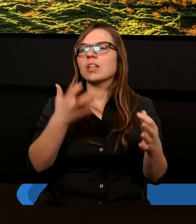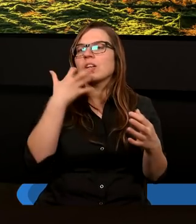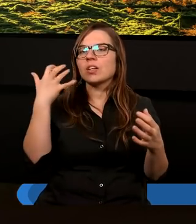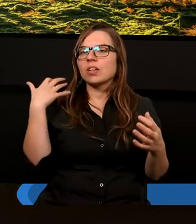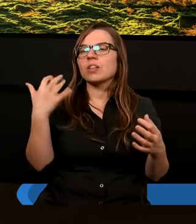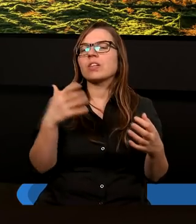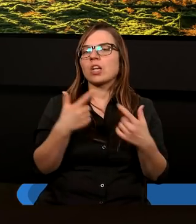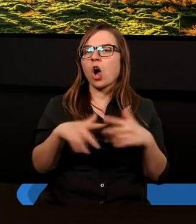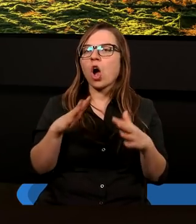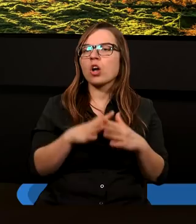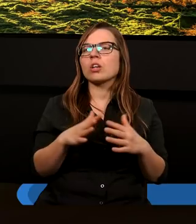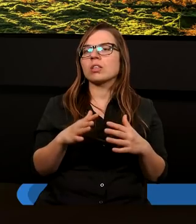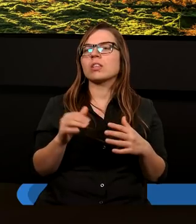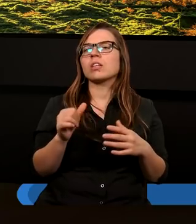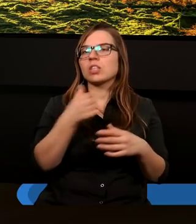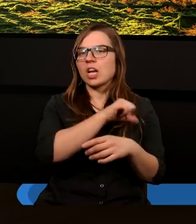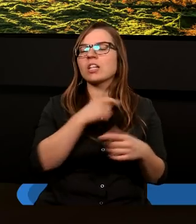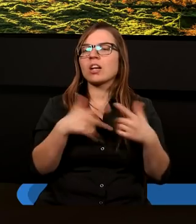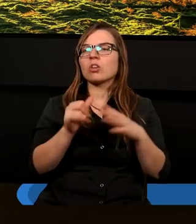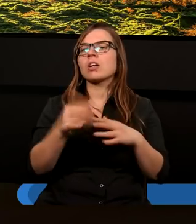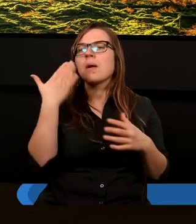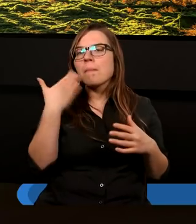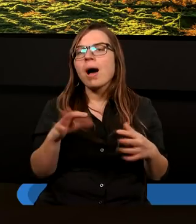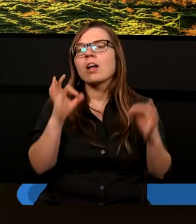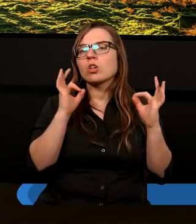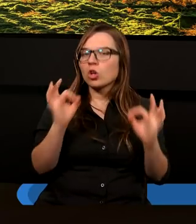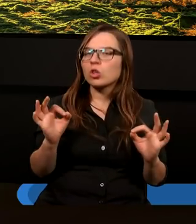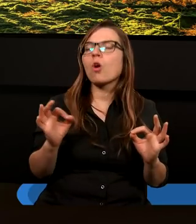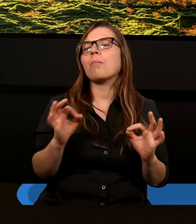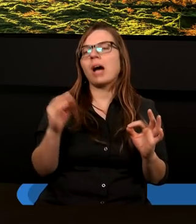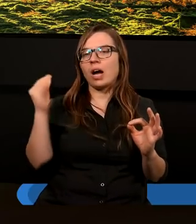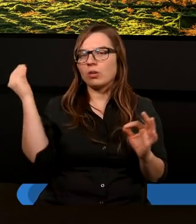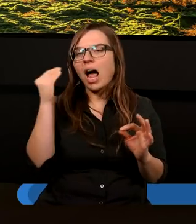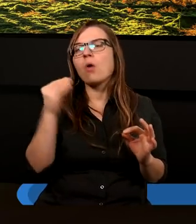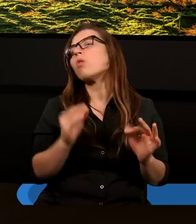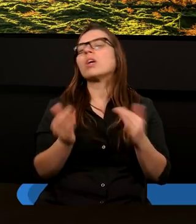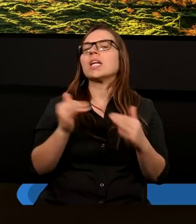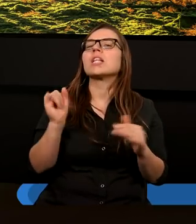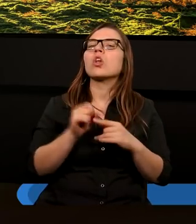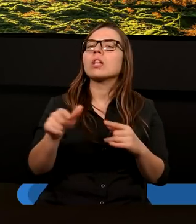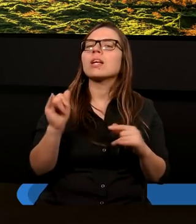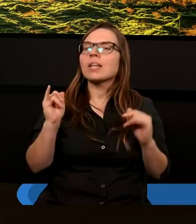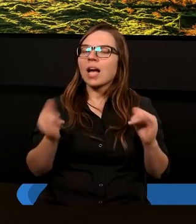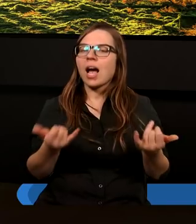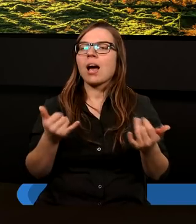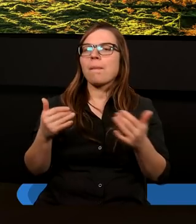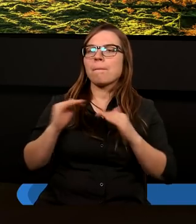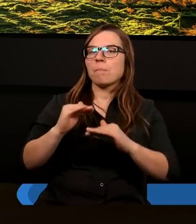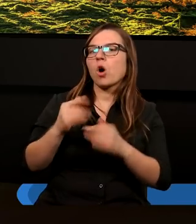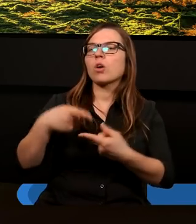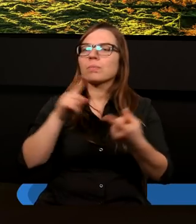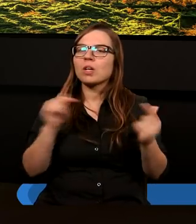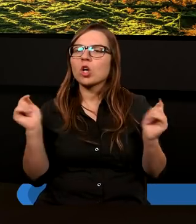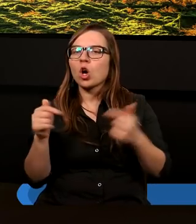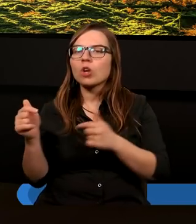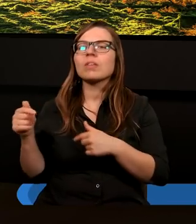kościoła jest bardzo dobrym polem nauki do tego w jaki sposób bronić się przed